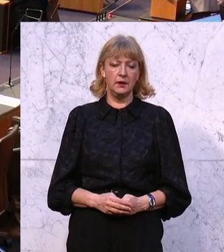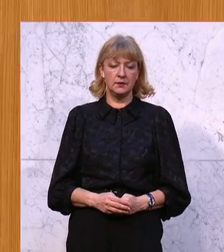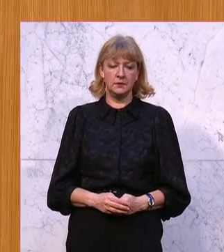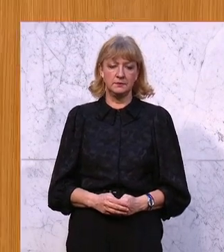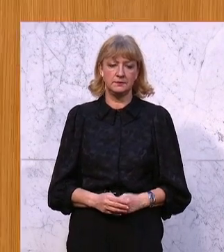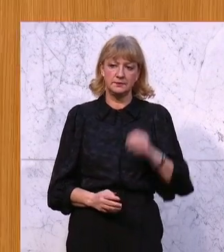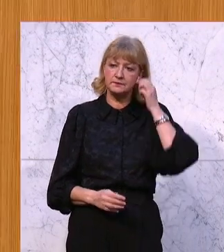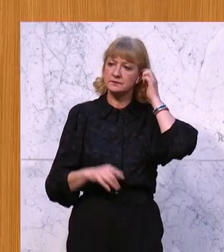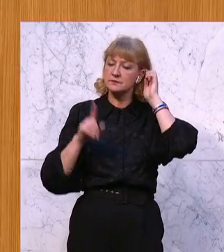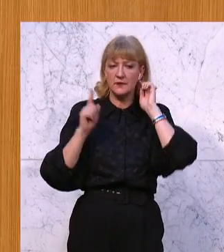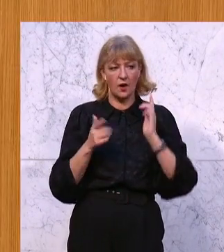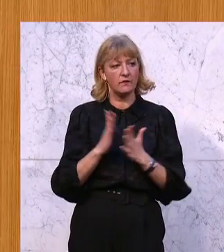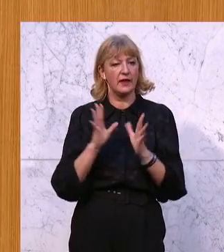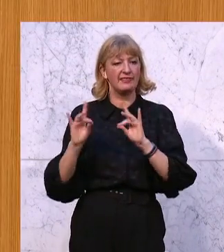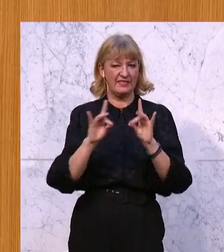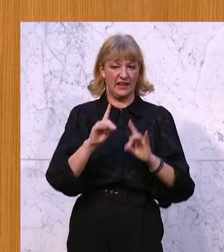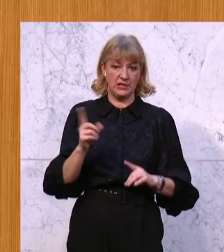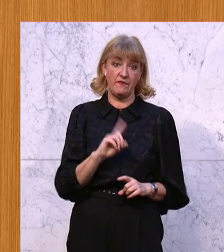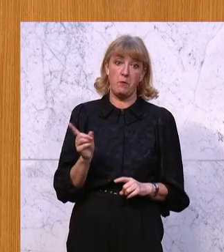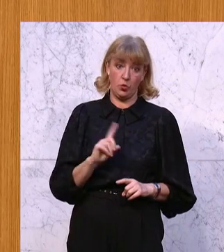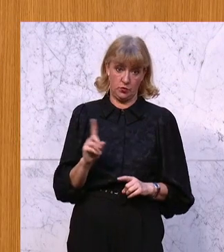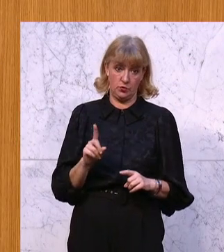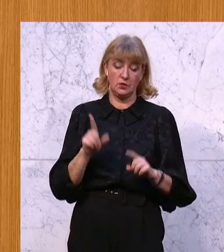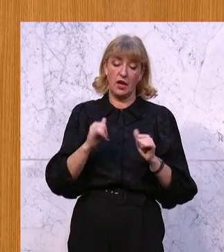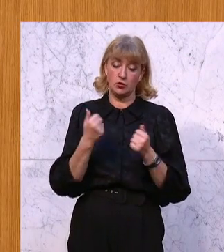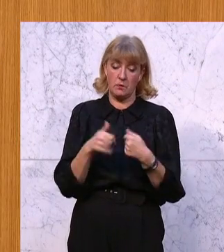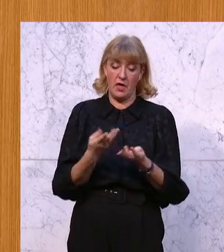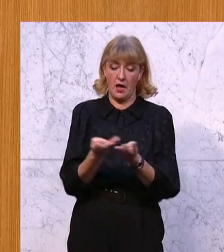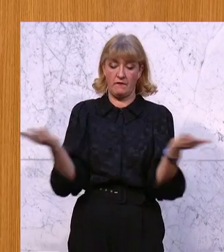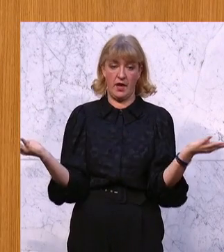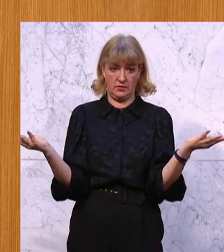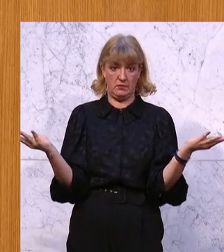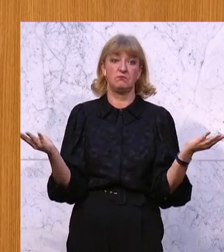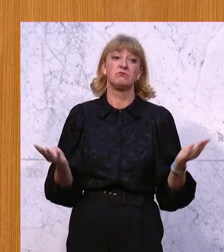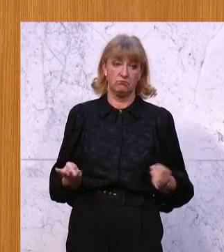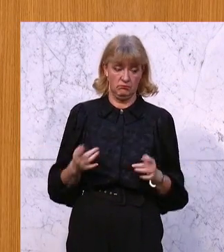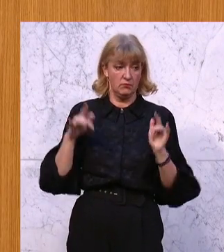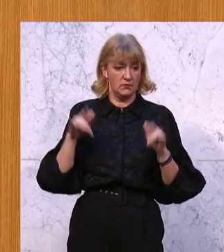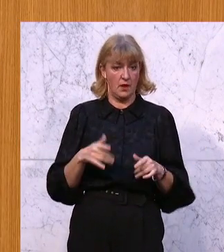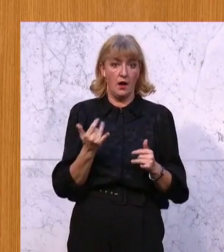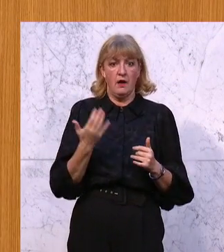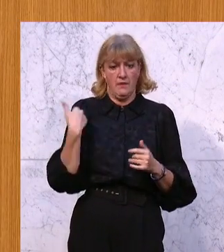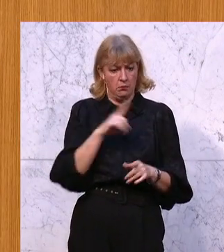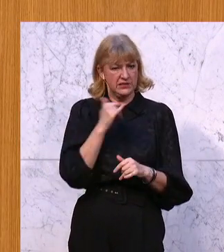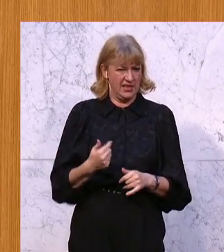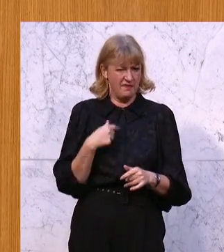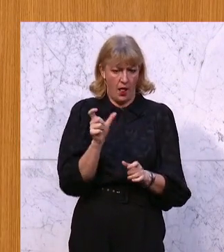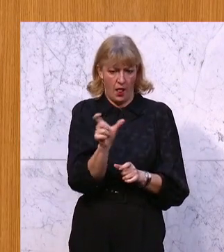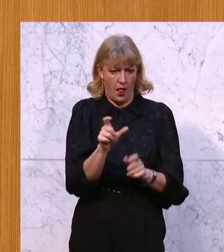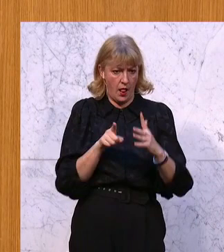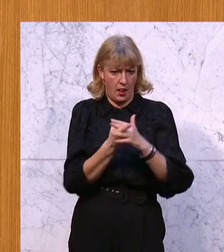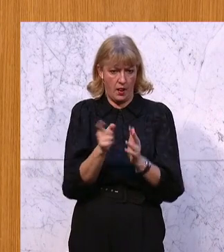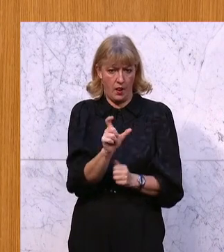Und wir haben auch das Tätigkeitsverbot ausgeweitet. Wir haben endlich eine bestehende Lücke geschlossen. Denn